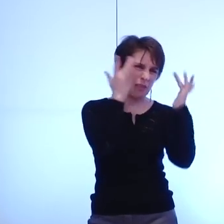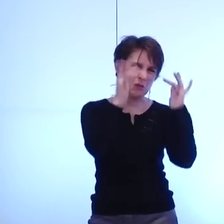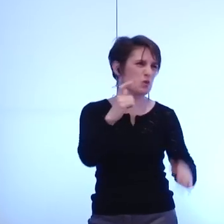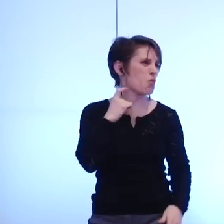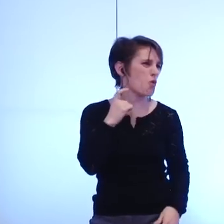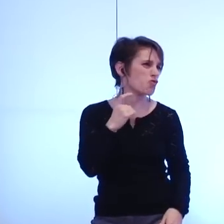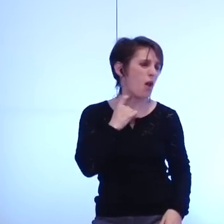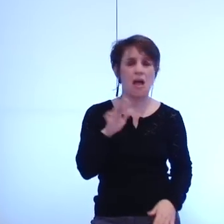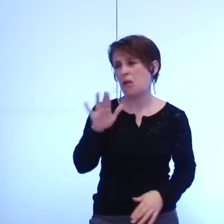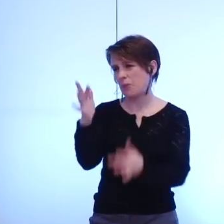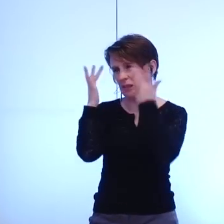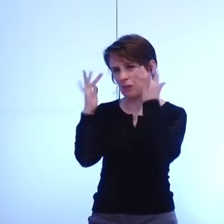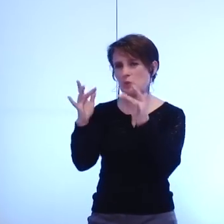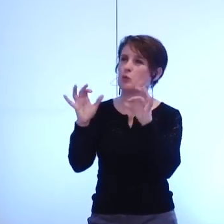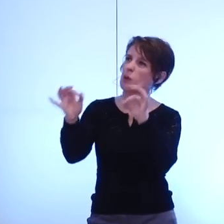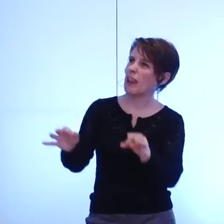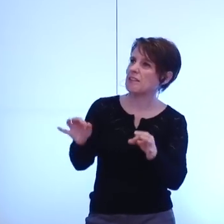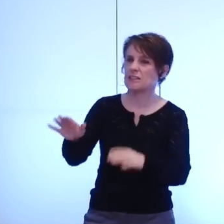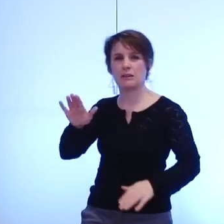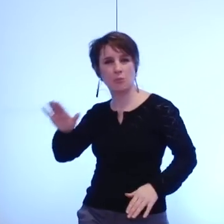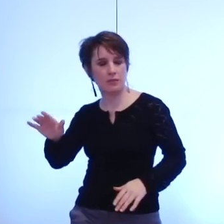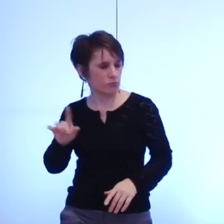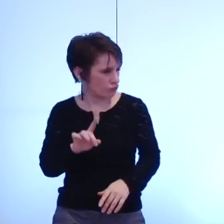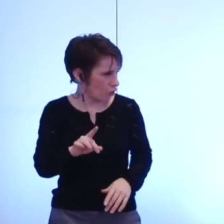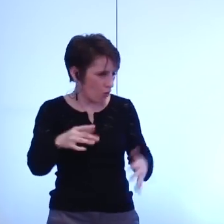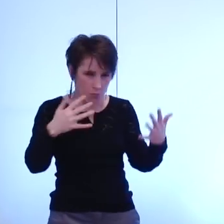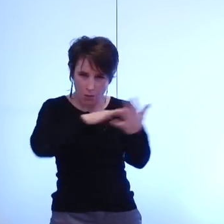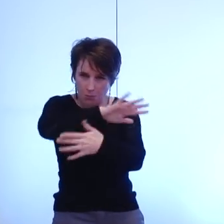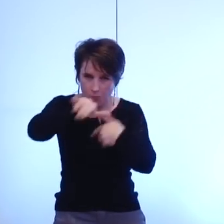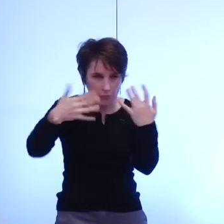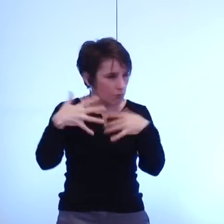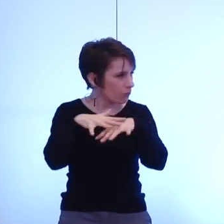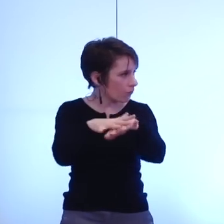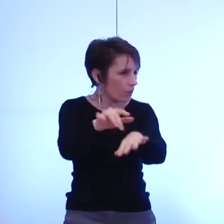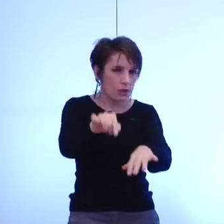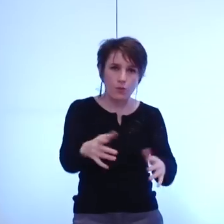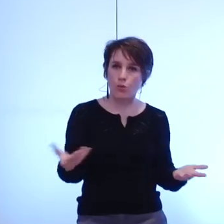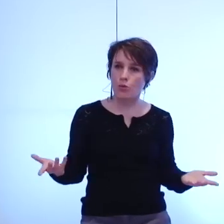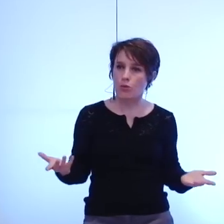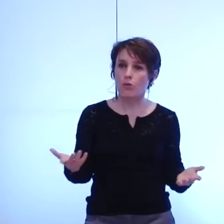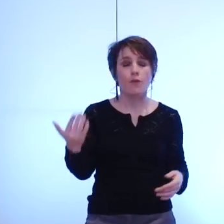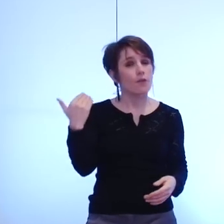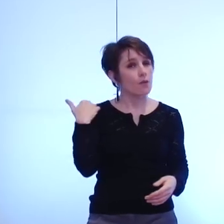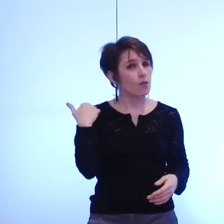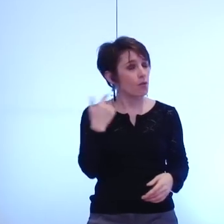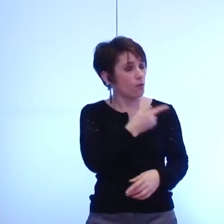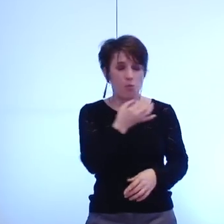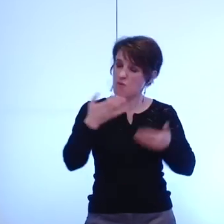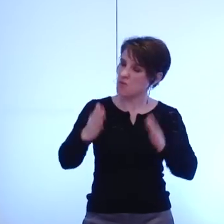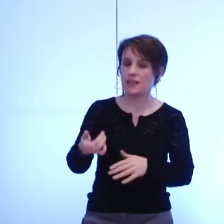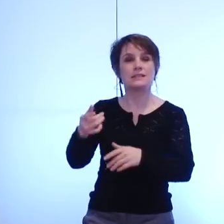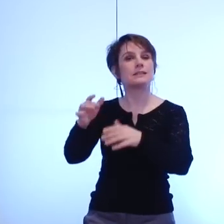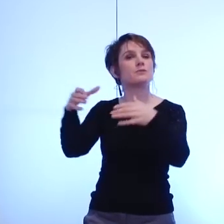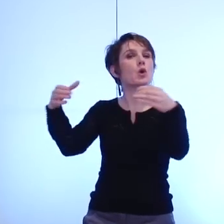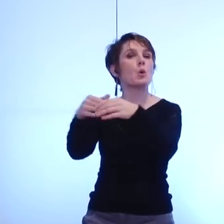élitiste mais elle doit soutenir le plus large éventail de ses composantes. Votre choix arbitraire de cisailler les musiciens du Louvre